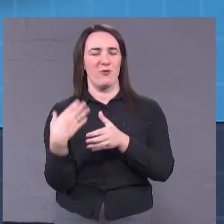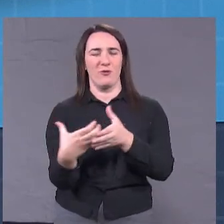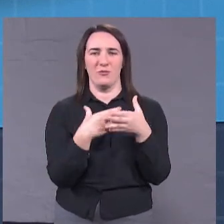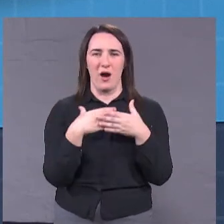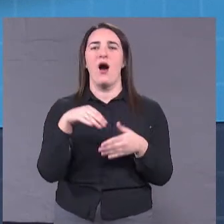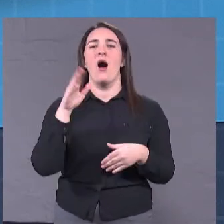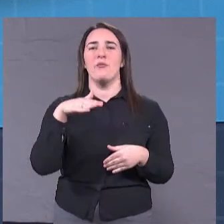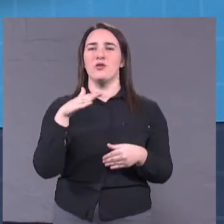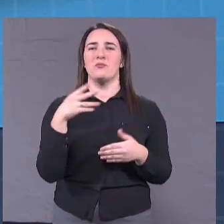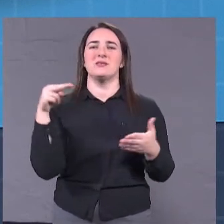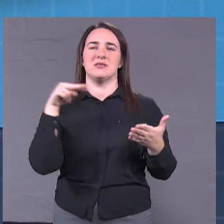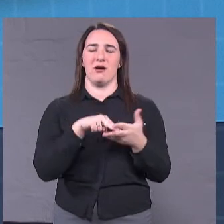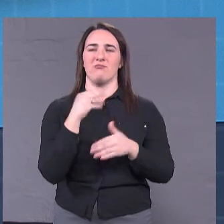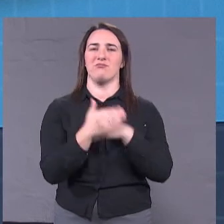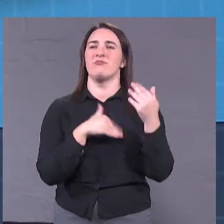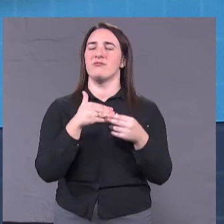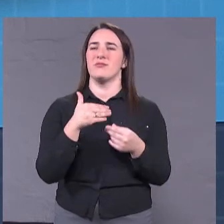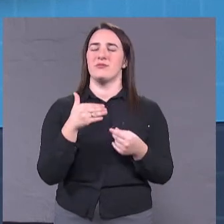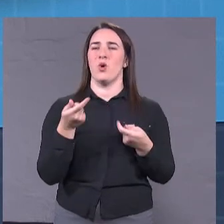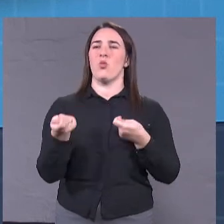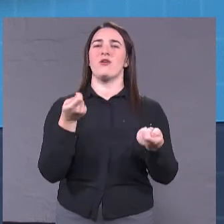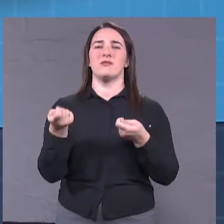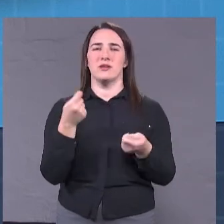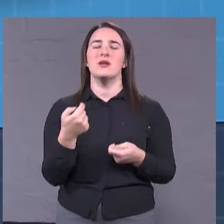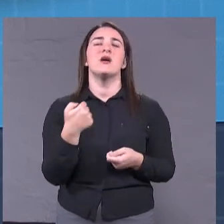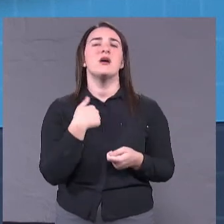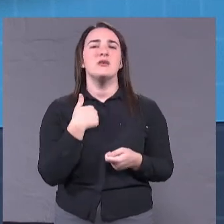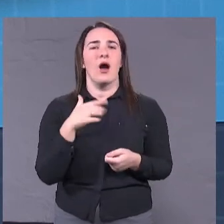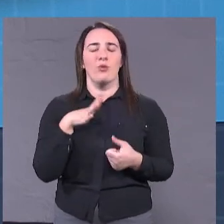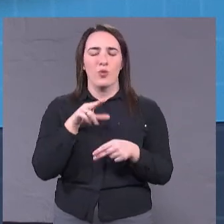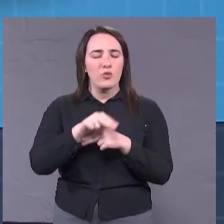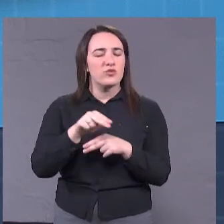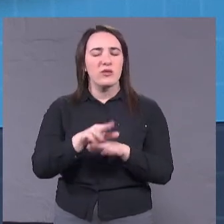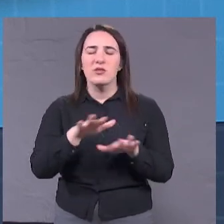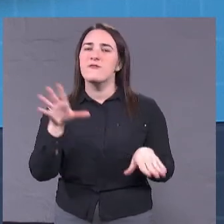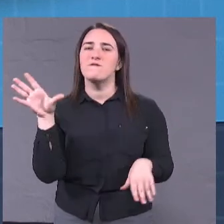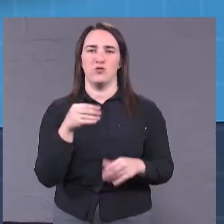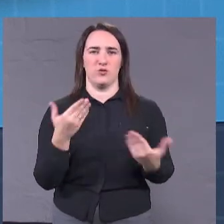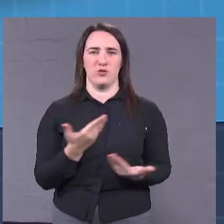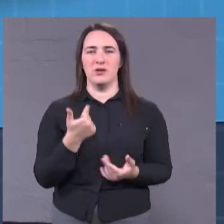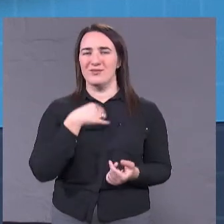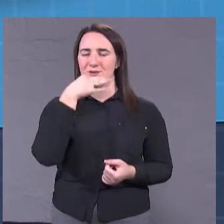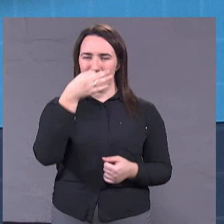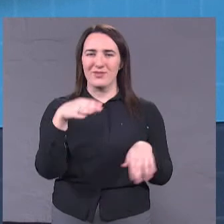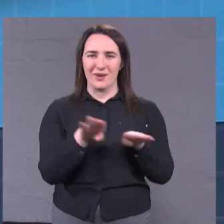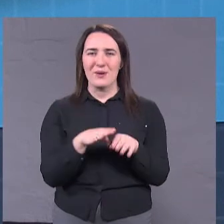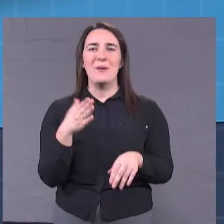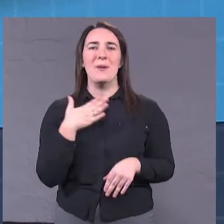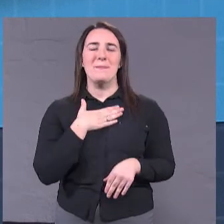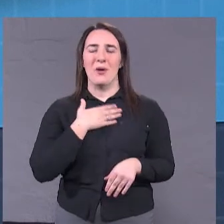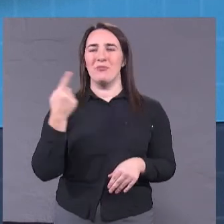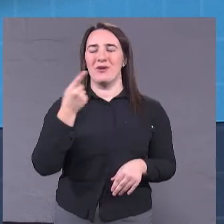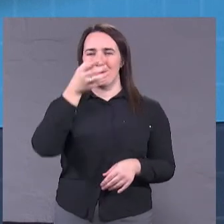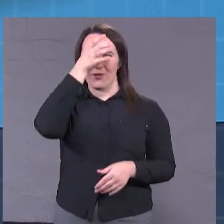счет цього став сьогодні великим руководителем, я учив дітей всю життя. І скажу так, моє перве педагогічне образование